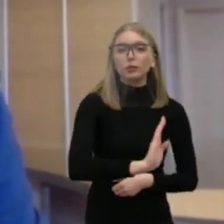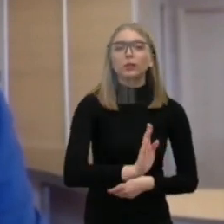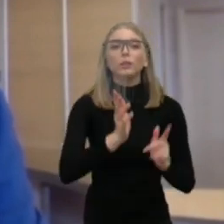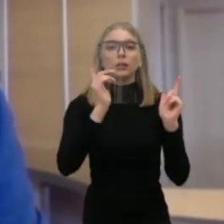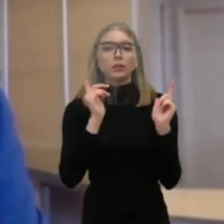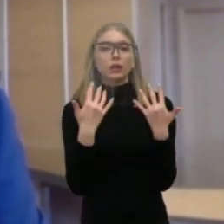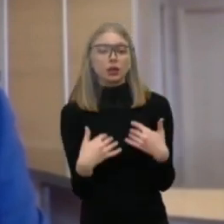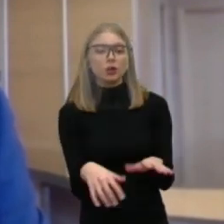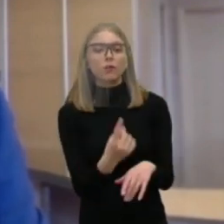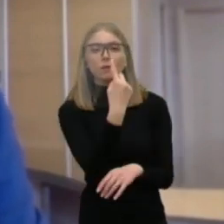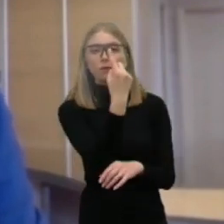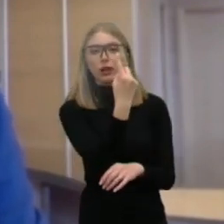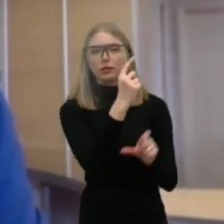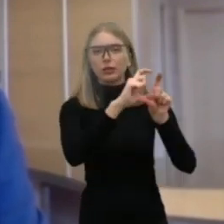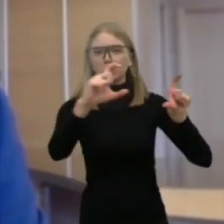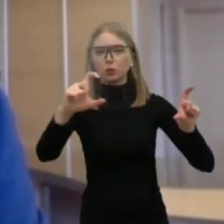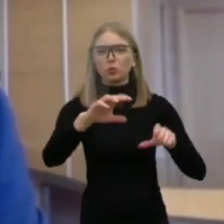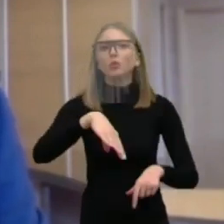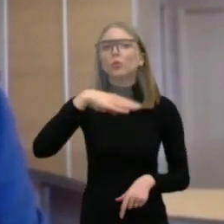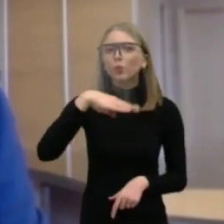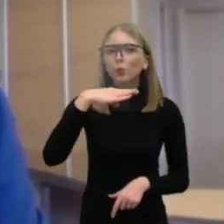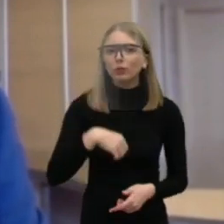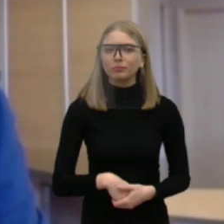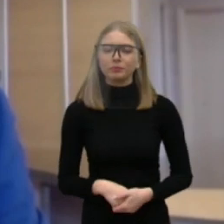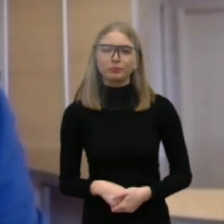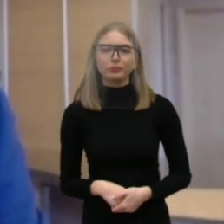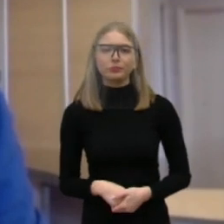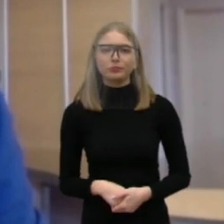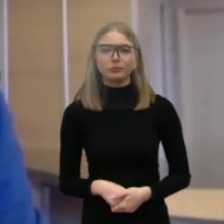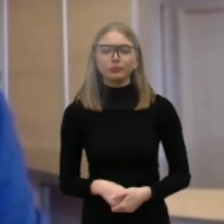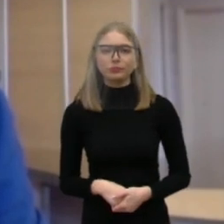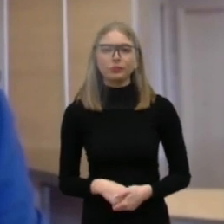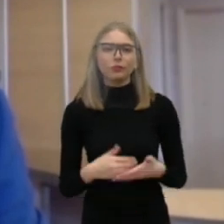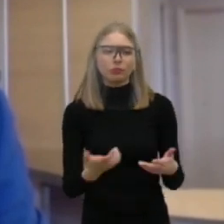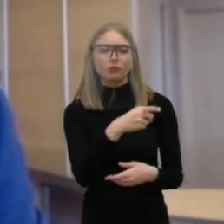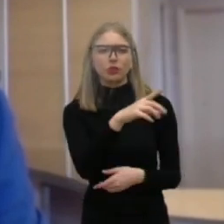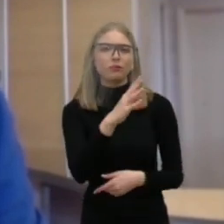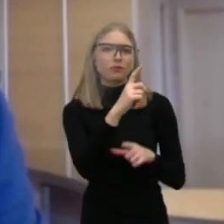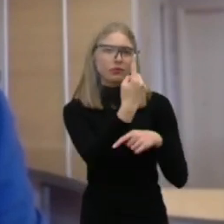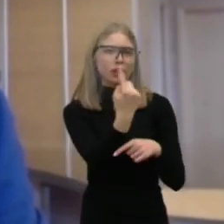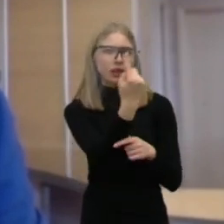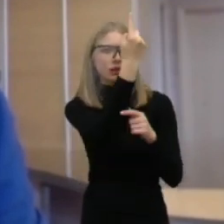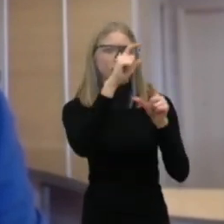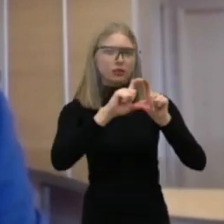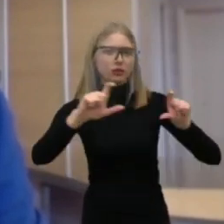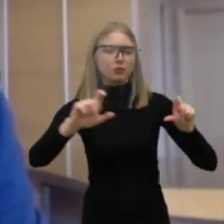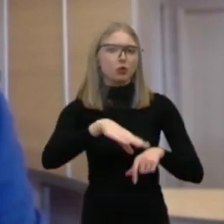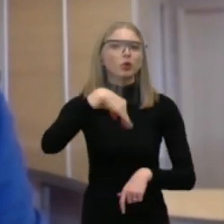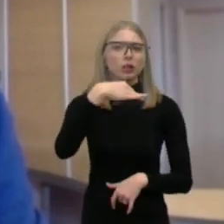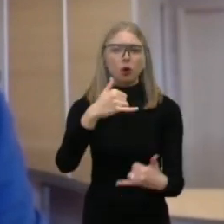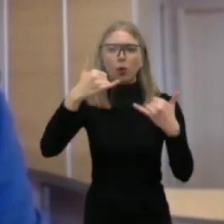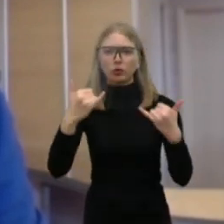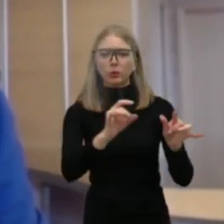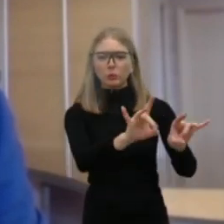adresatą ir gamta neturės devinių auklio, o vieną auklę, tai yra departamentai ir bus aišku, jūs gyventojams